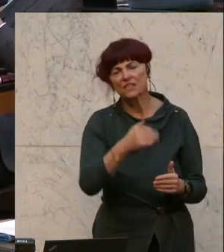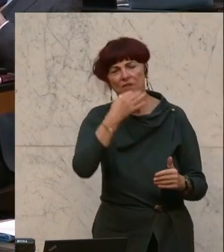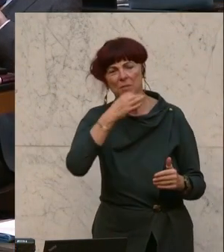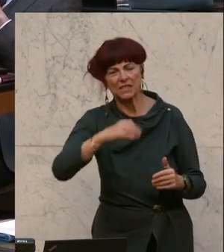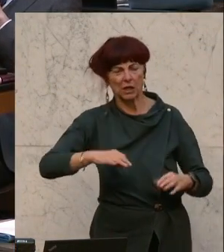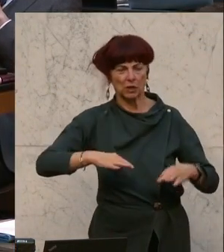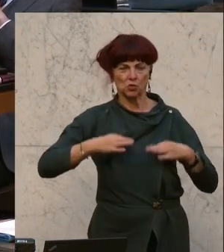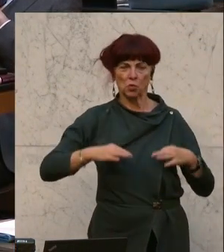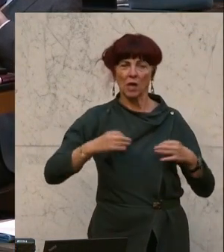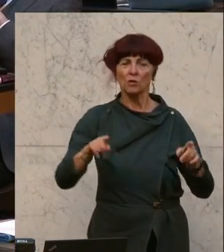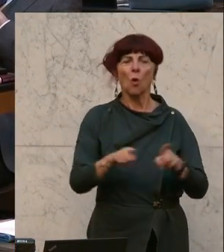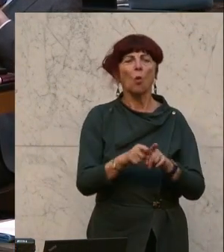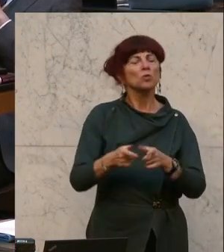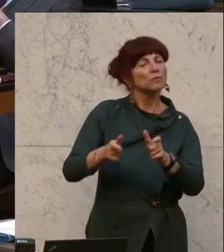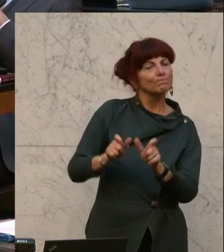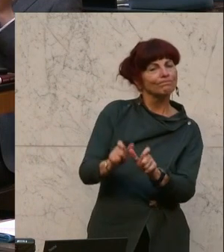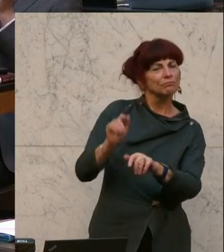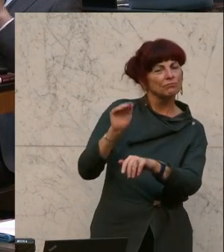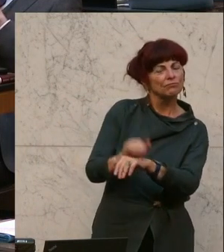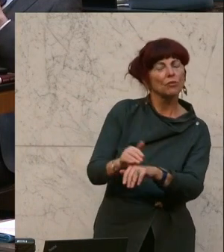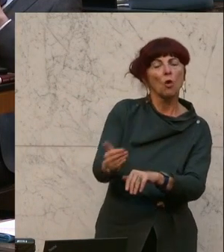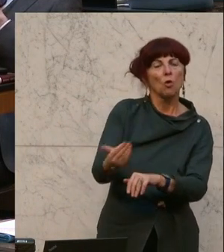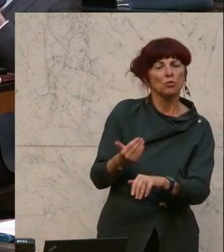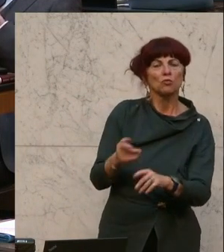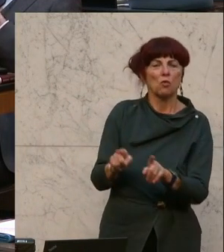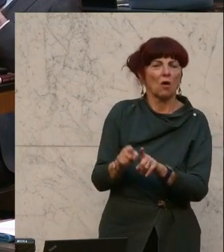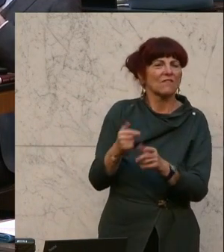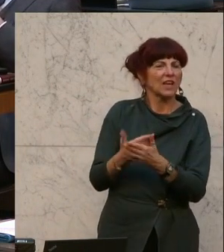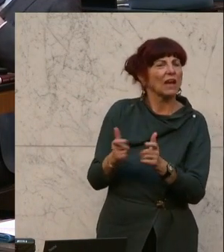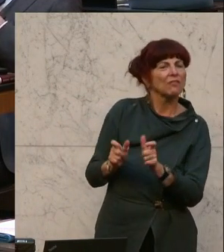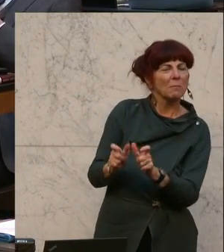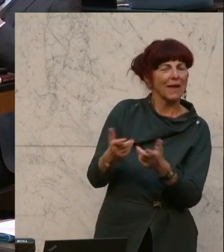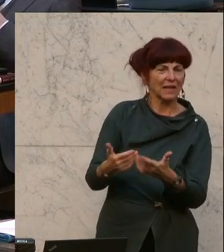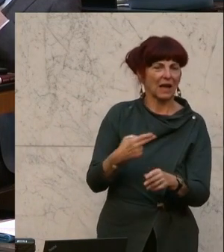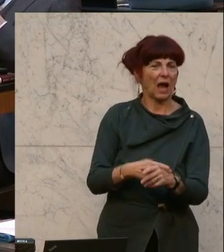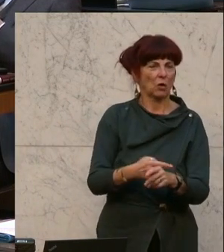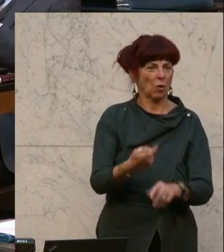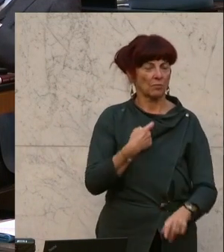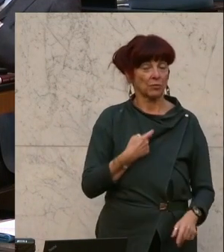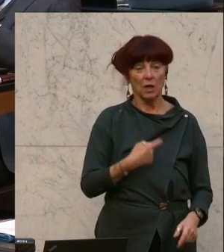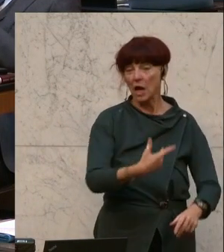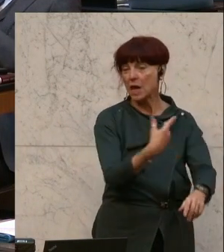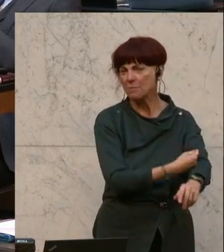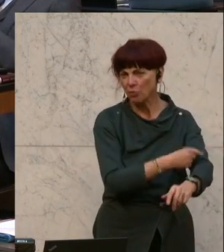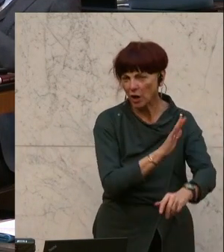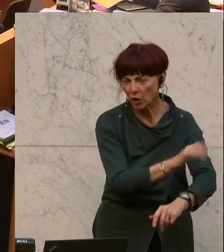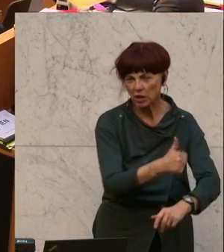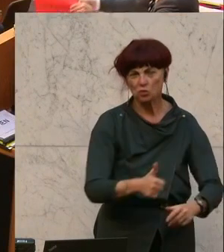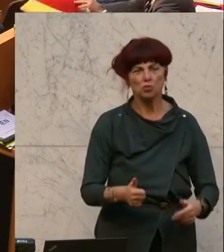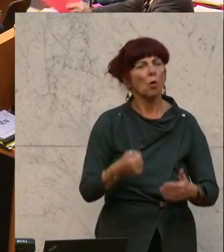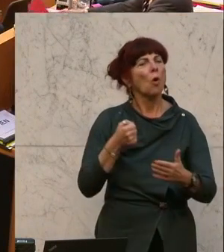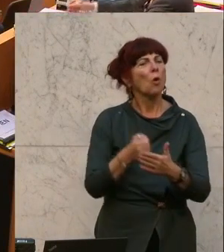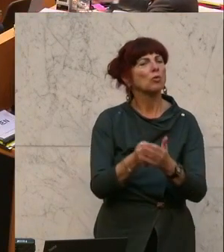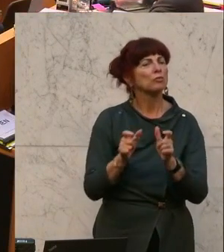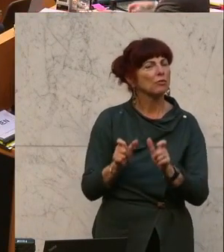Krankheiten abstellt. Was gehört dazu? Dazu gehören Impfungen, dazu gehört eine Unfallverhütung, gesunde Ernährung, Bewegung,